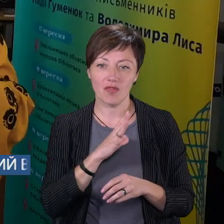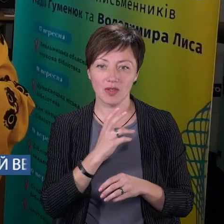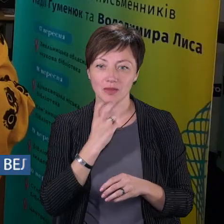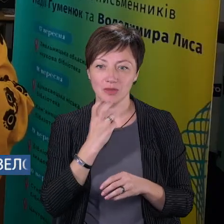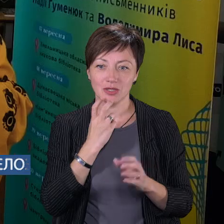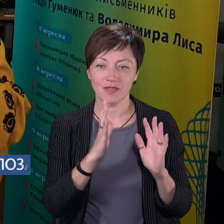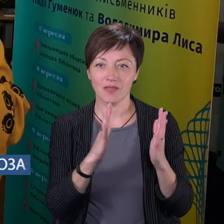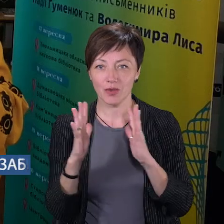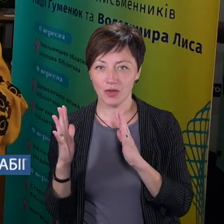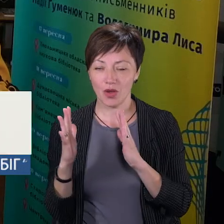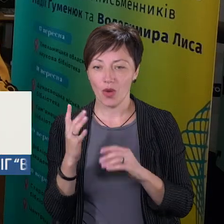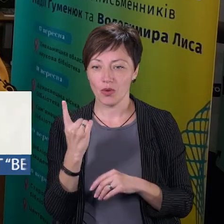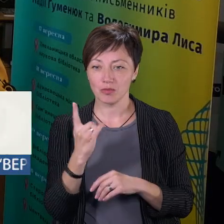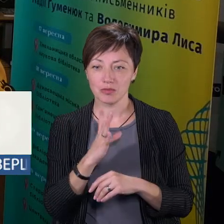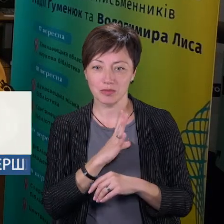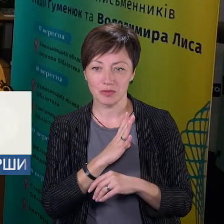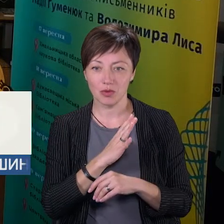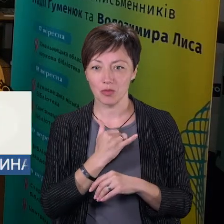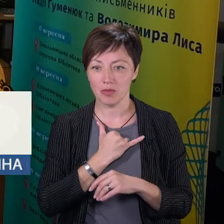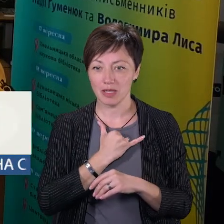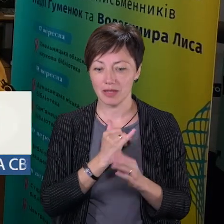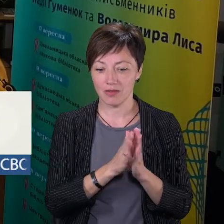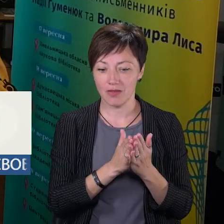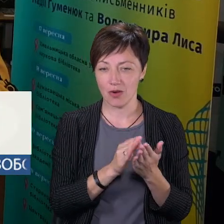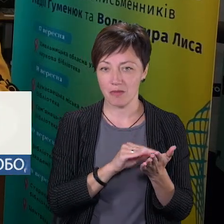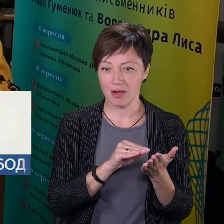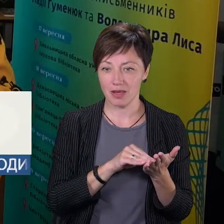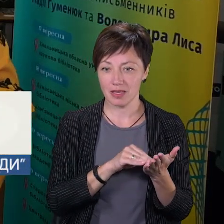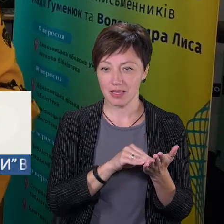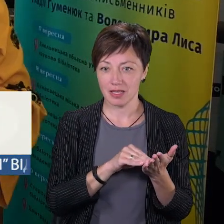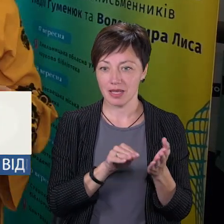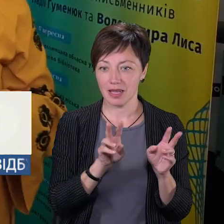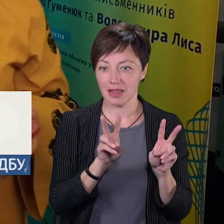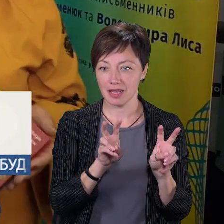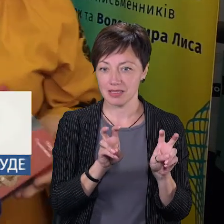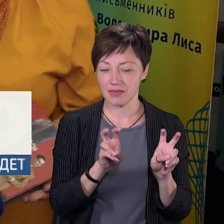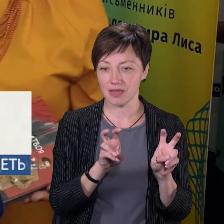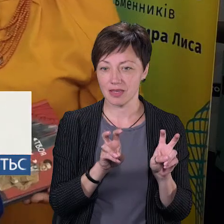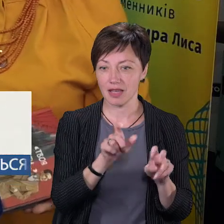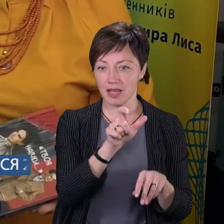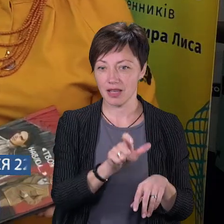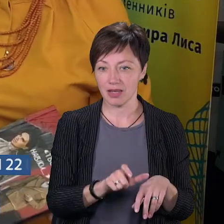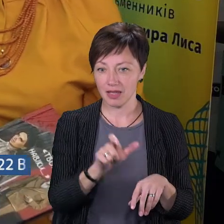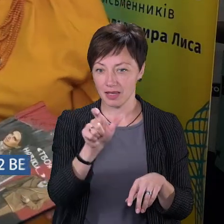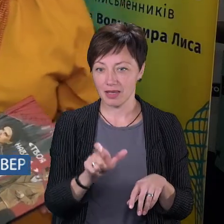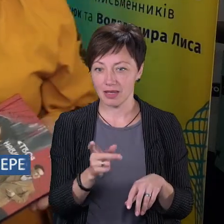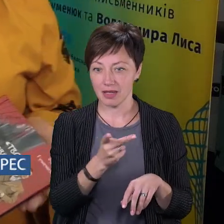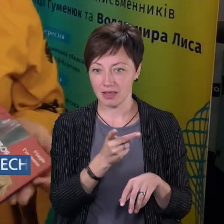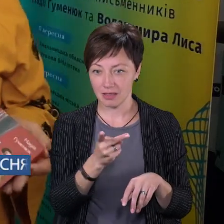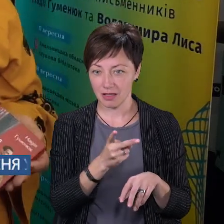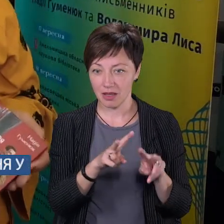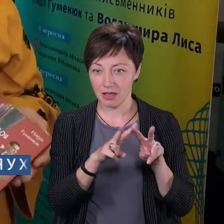випадки. Один був, що в мене в романі називалися «Герой і героїня»